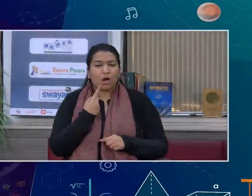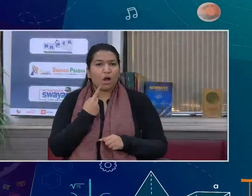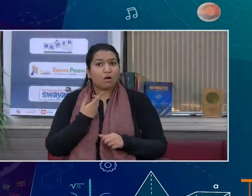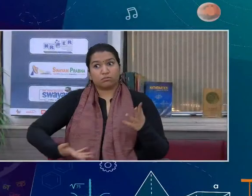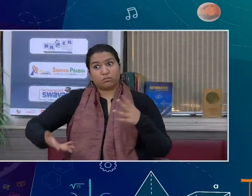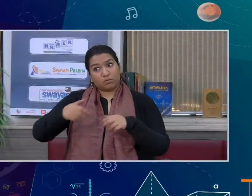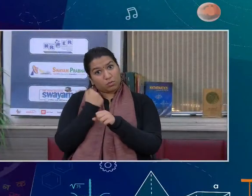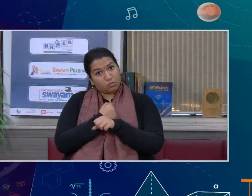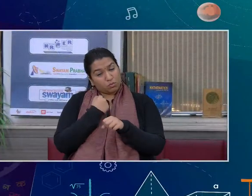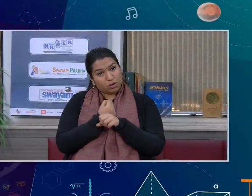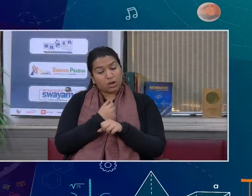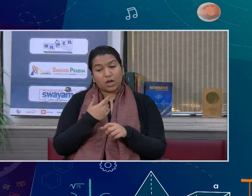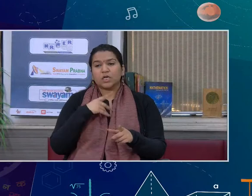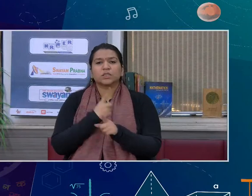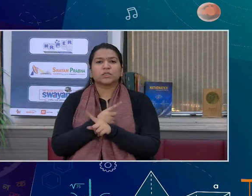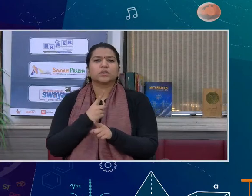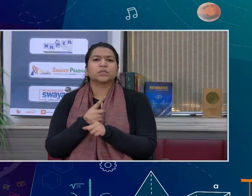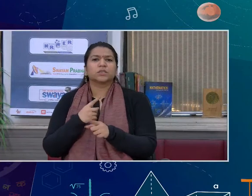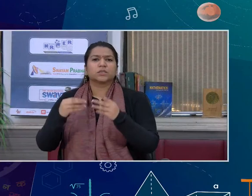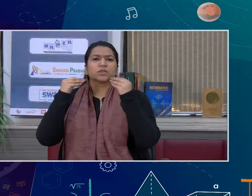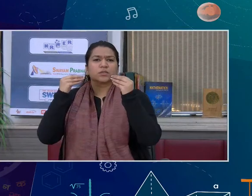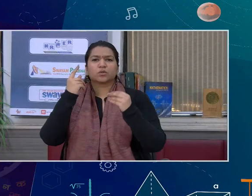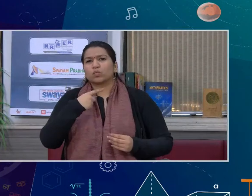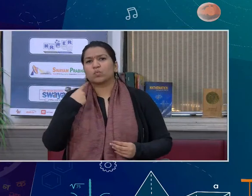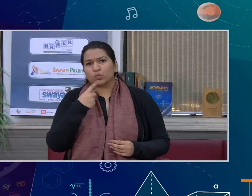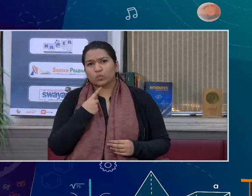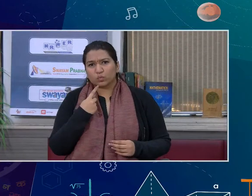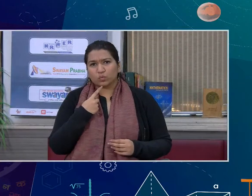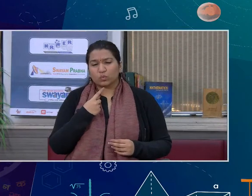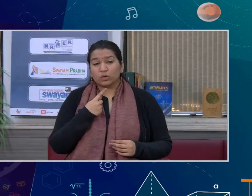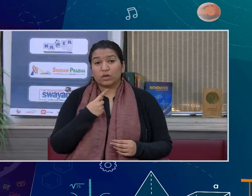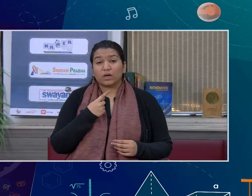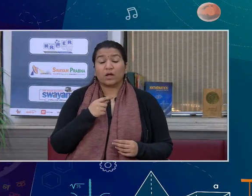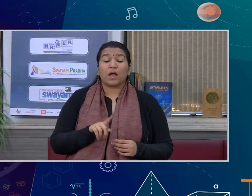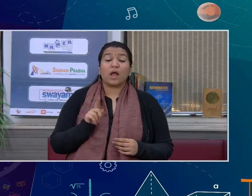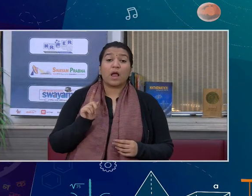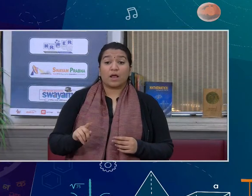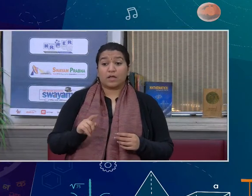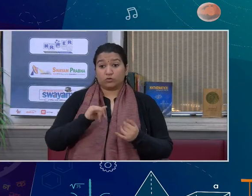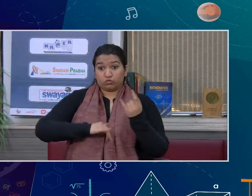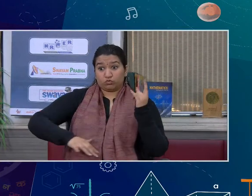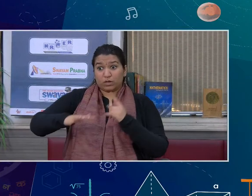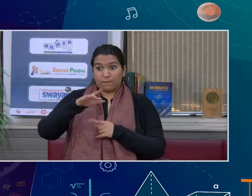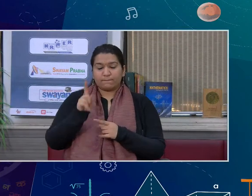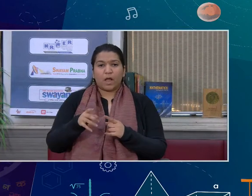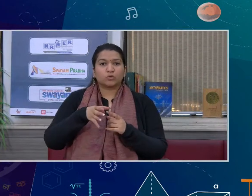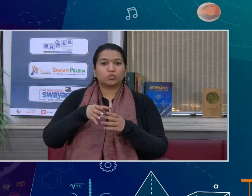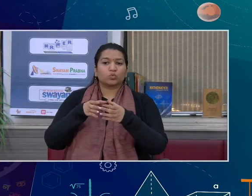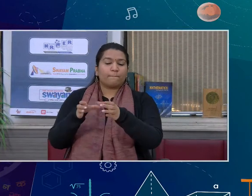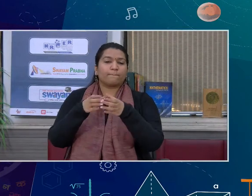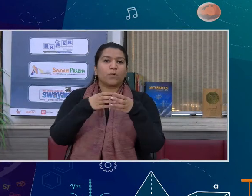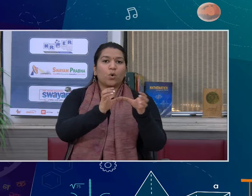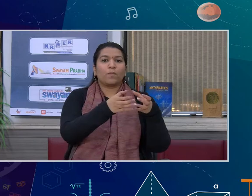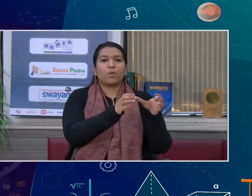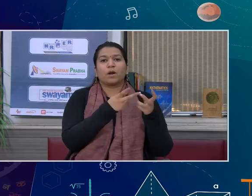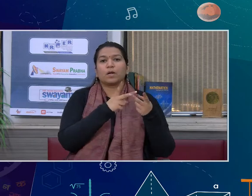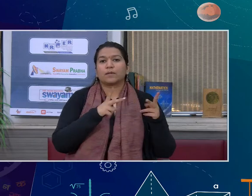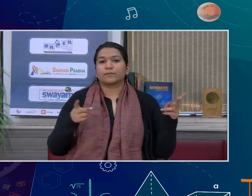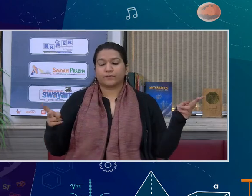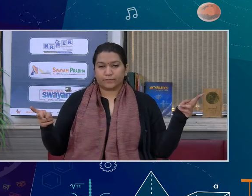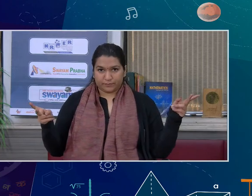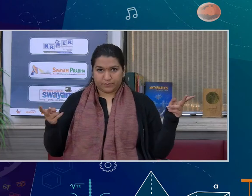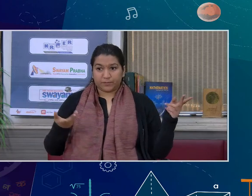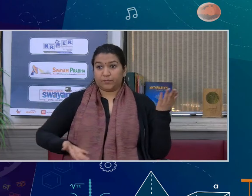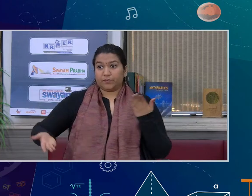को मजबूत बना दें तो जो हमारे डिप्लोमेटिक वर्क हैं वो कौन करेगा तो हर तरह के लोग अपने विशेष्ता को समाज में